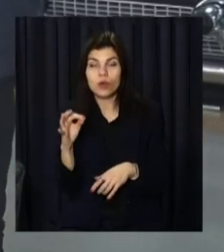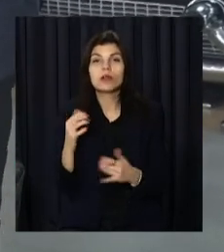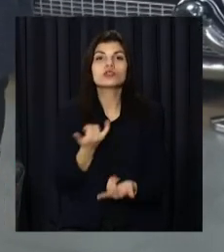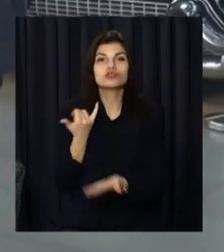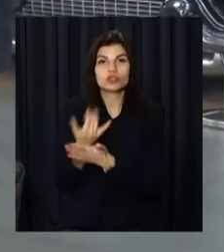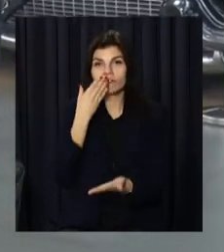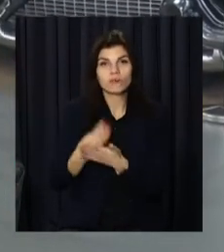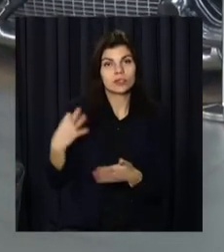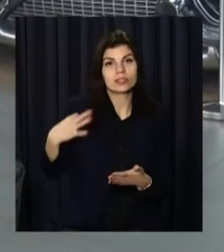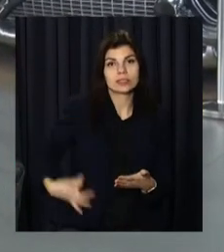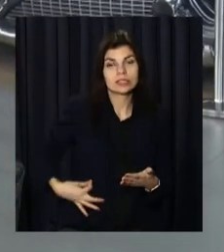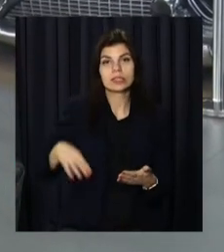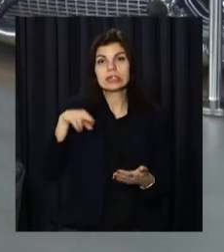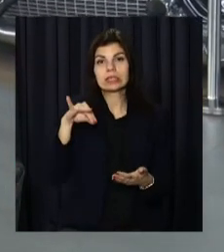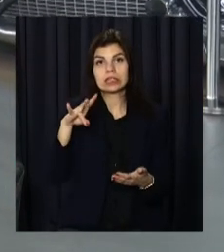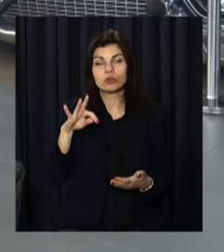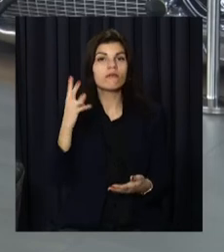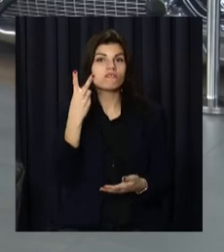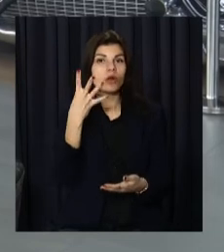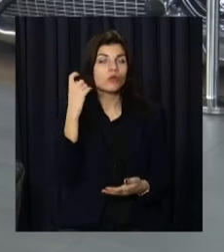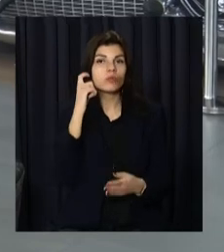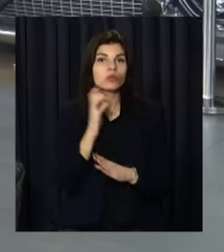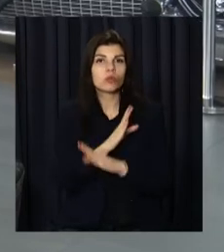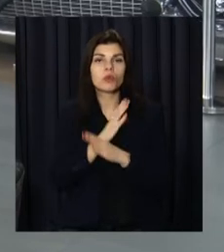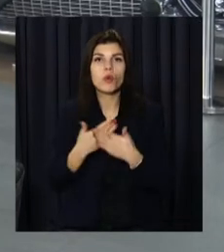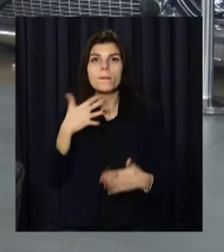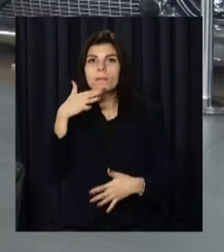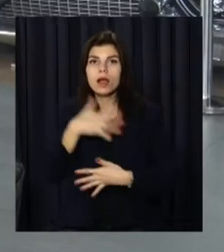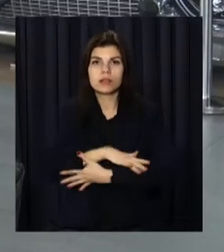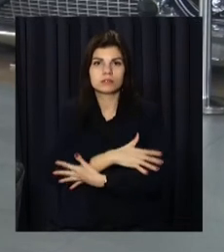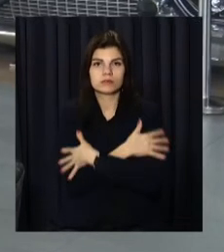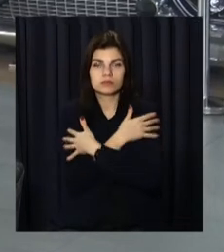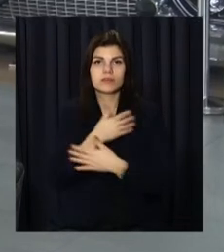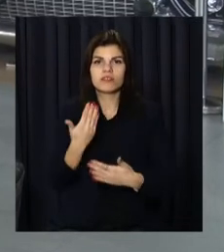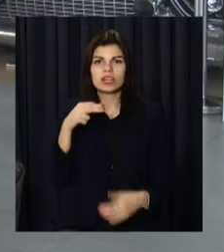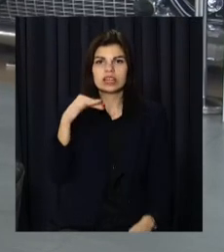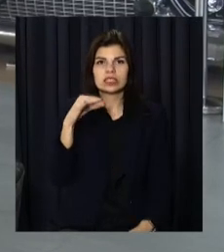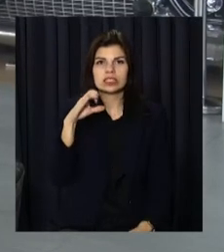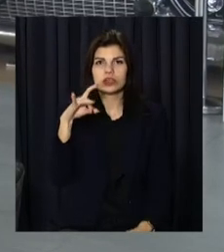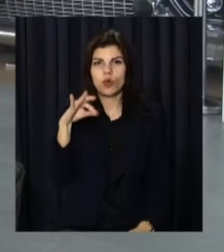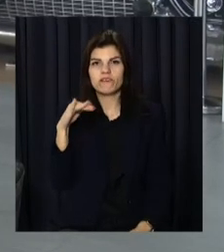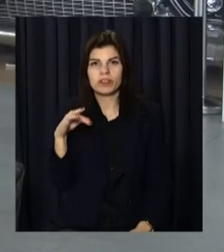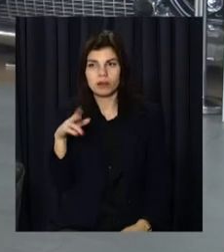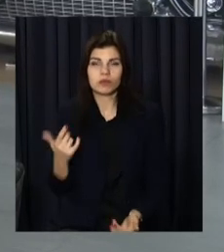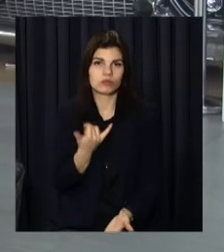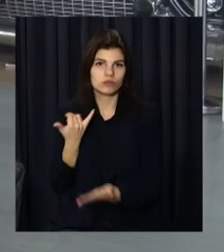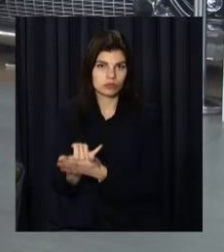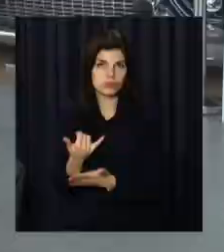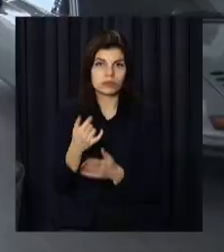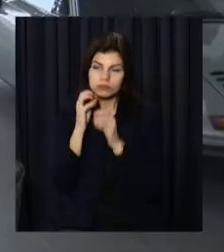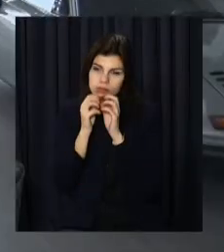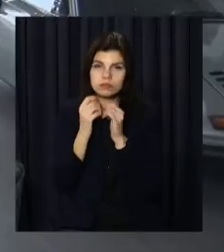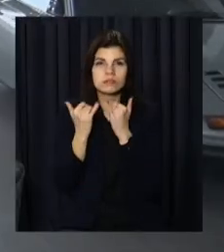Альфредо Діно, який помер у 24 роки від м'язової дистрофії. Розробці автівки автор присвятив 10 років.